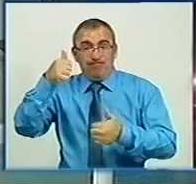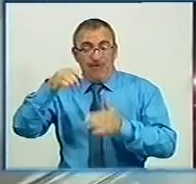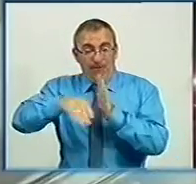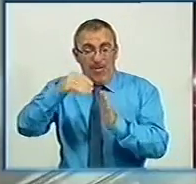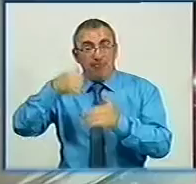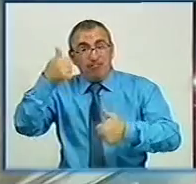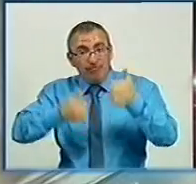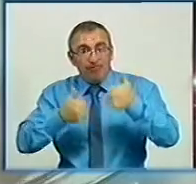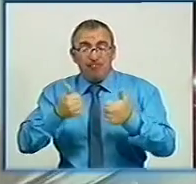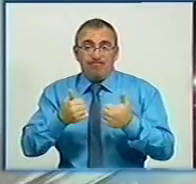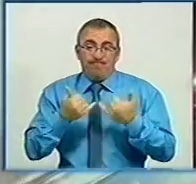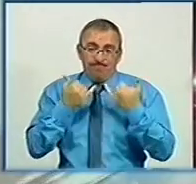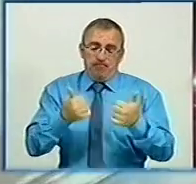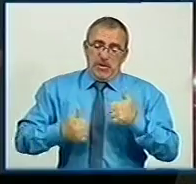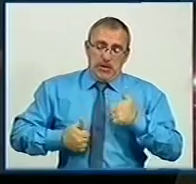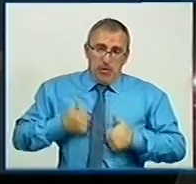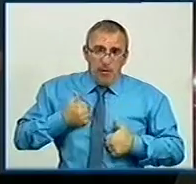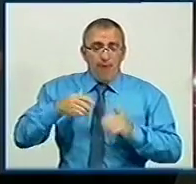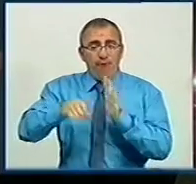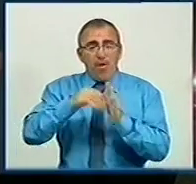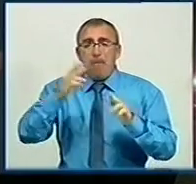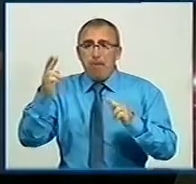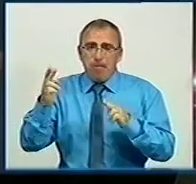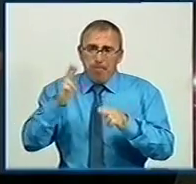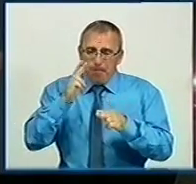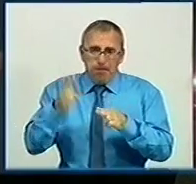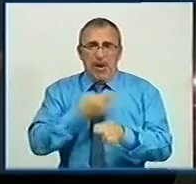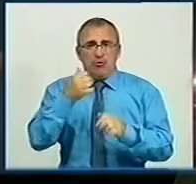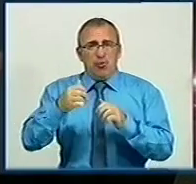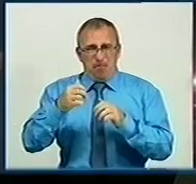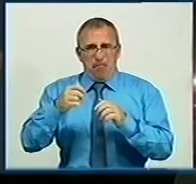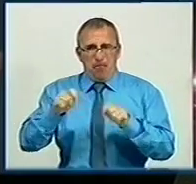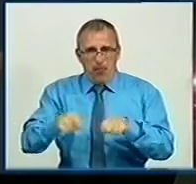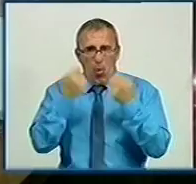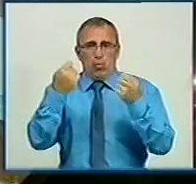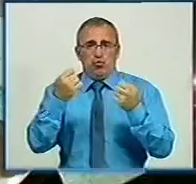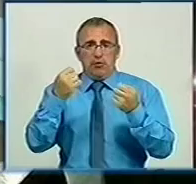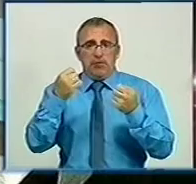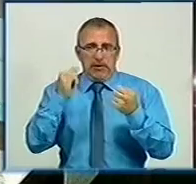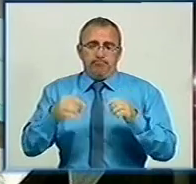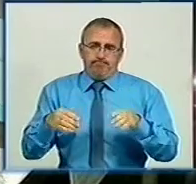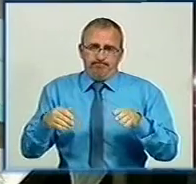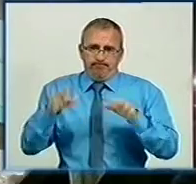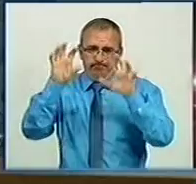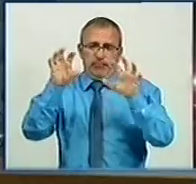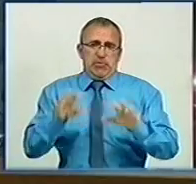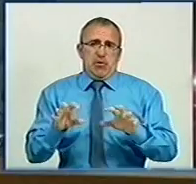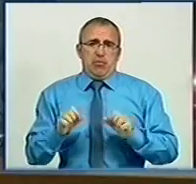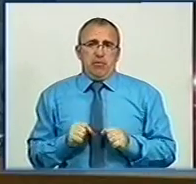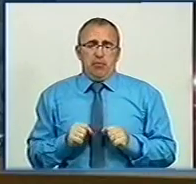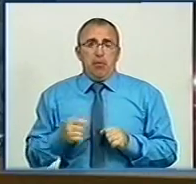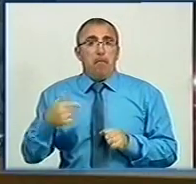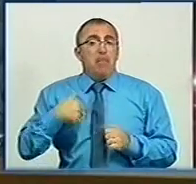поводити згідно та провести вибори без порушень згідно чинного законодавства. Ми